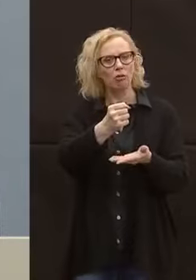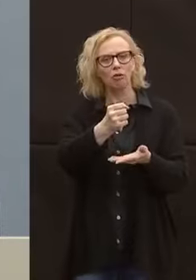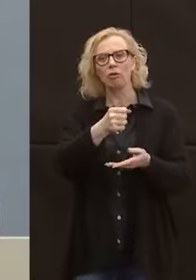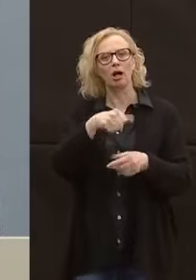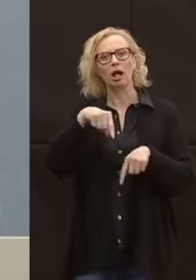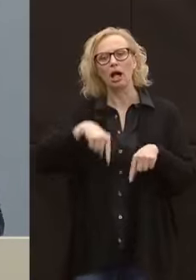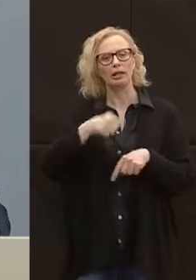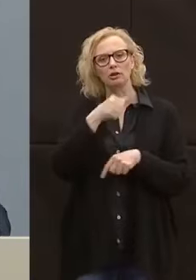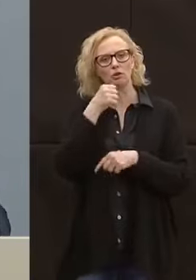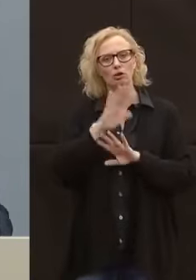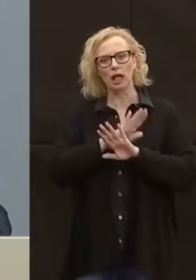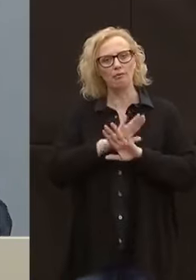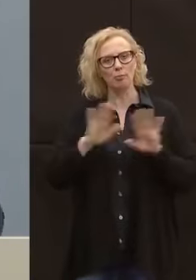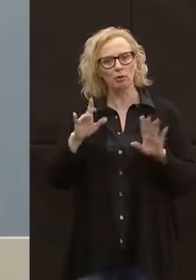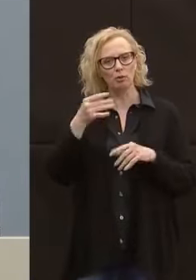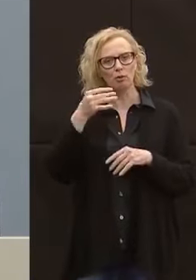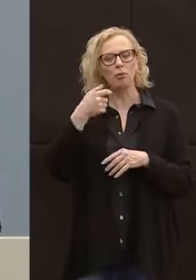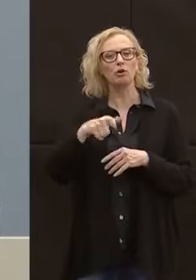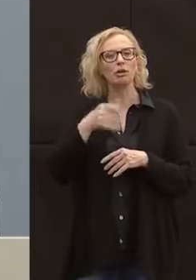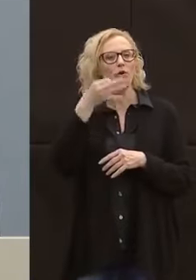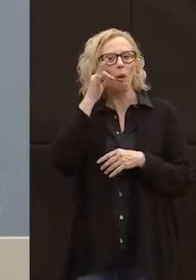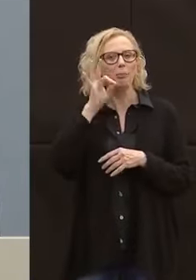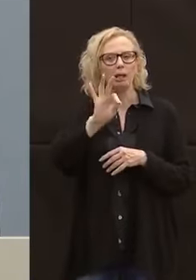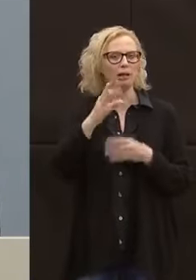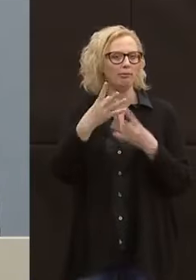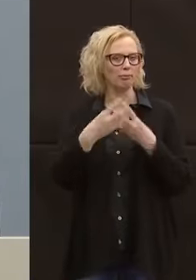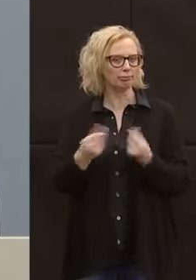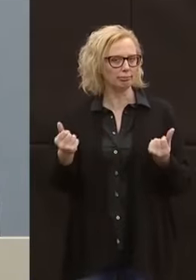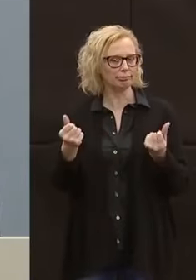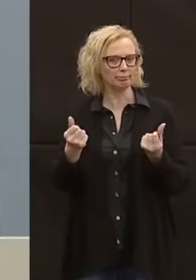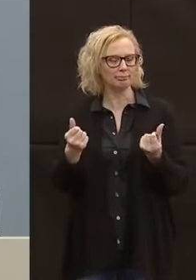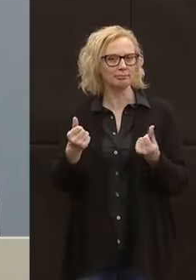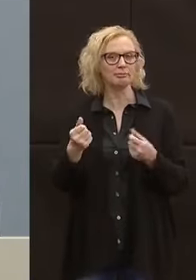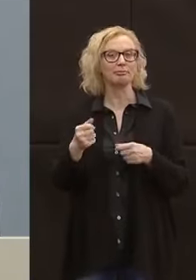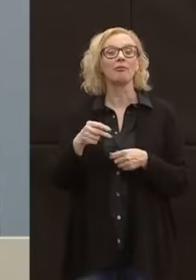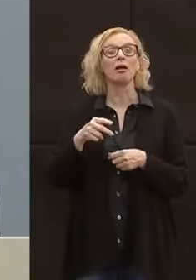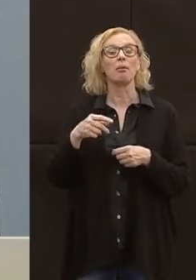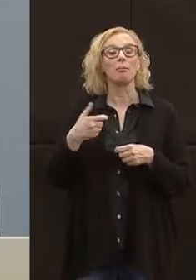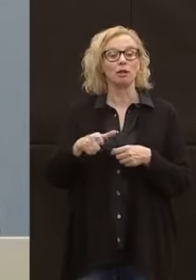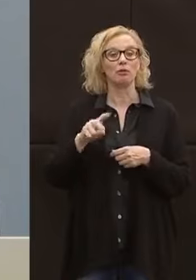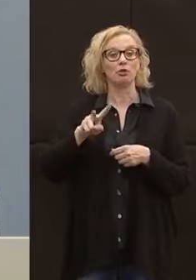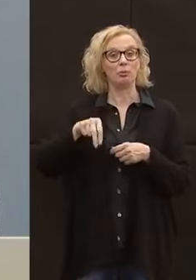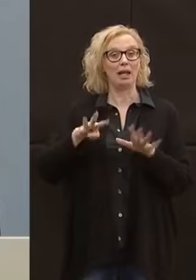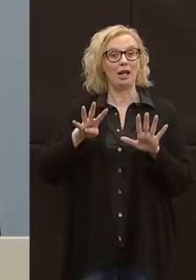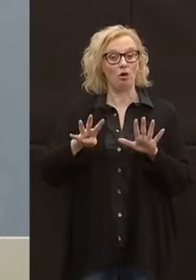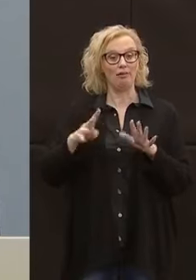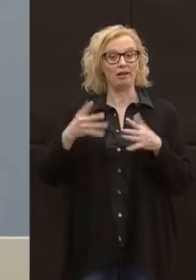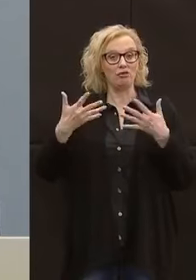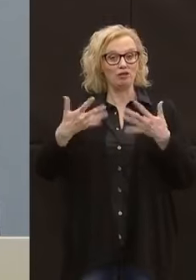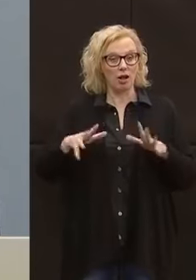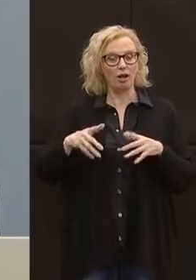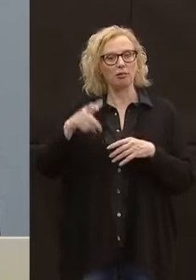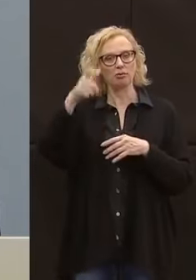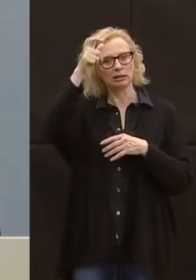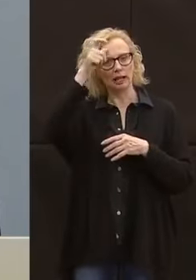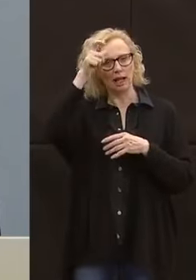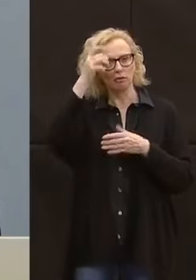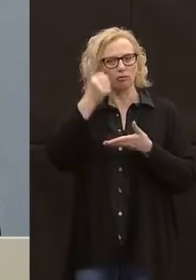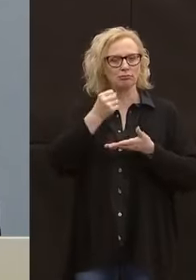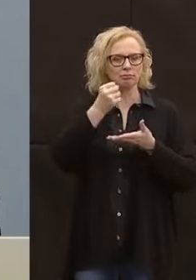essendo venuta a mancare la finalità per cui queste risorse noi dal 2009 le mettiamo a disposizione